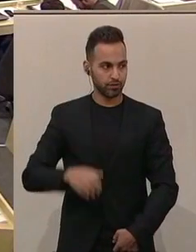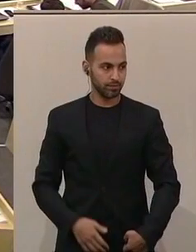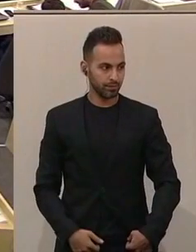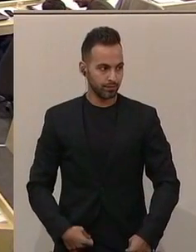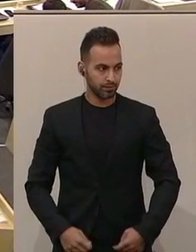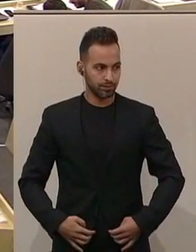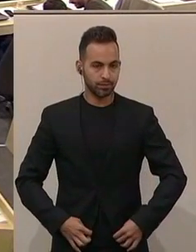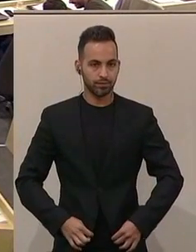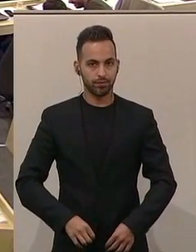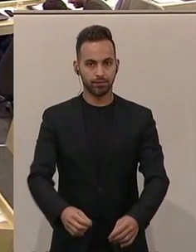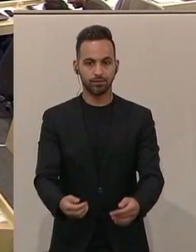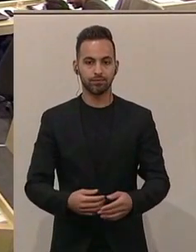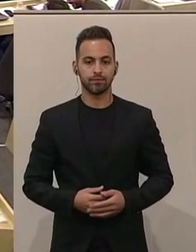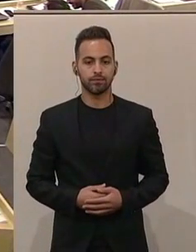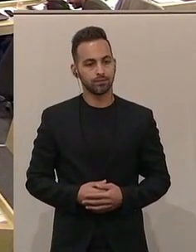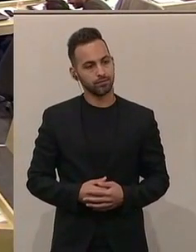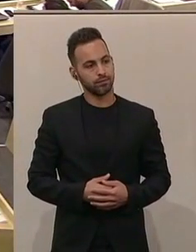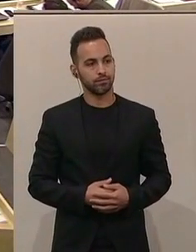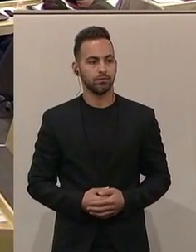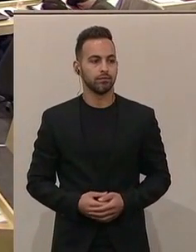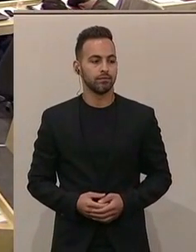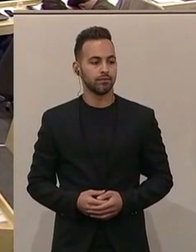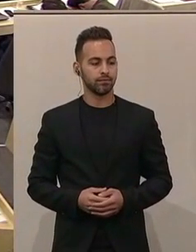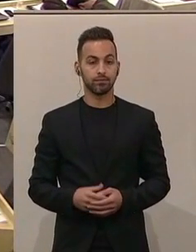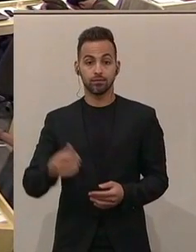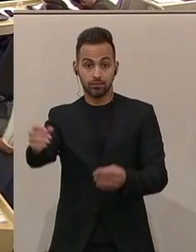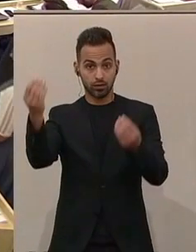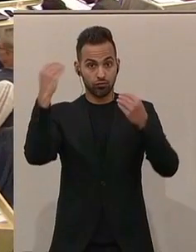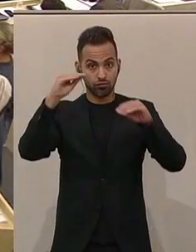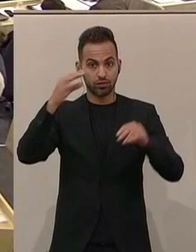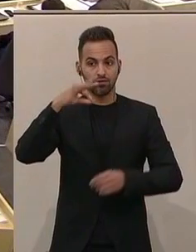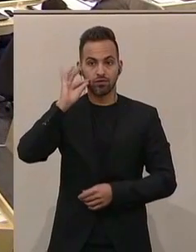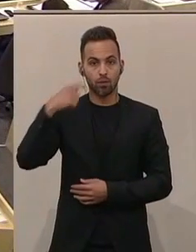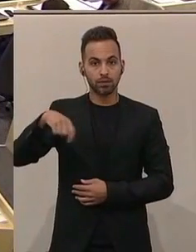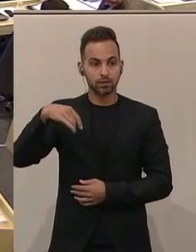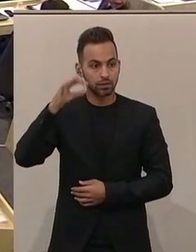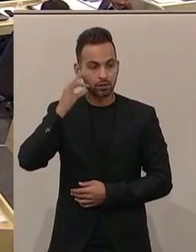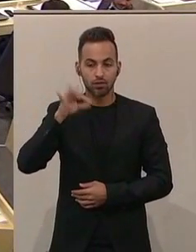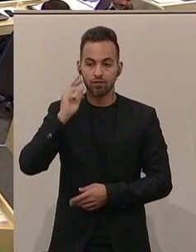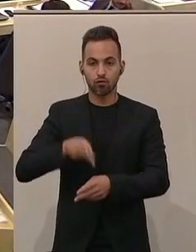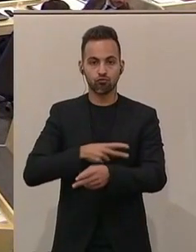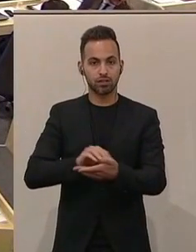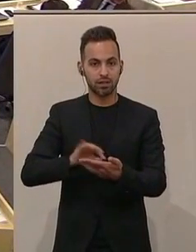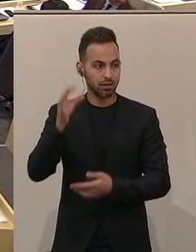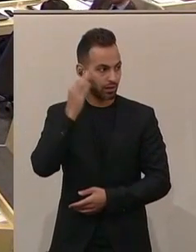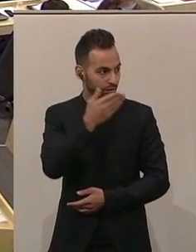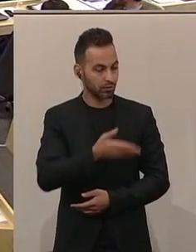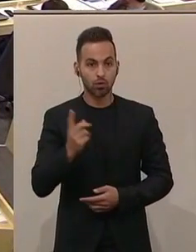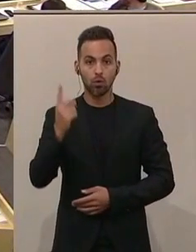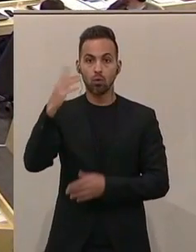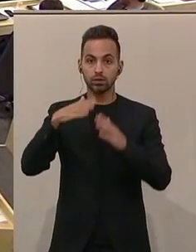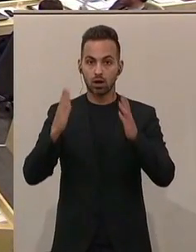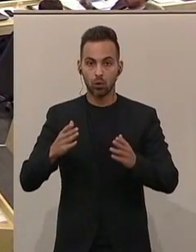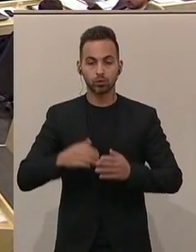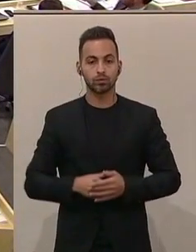Nächster Redner ist Günter Kumpitsch von den Freiheitlichen. Geschätzte Frau Präsidentin, Frau Staatssekretärin Hohes Haus,